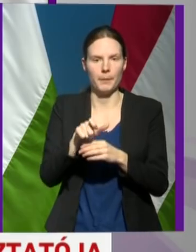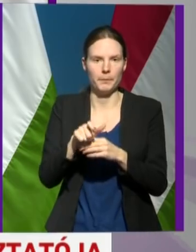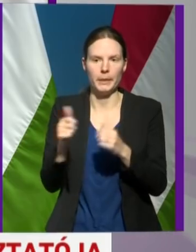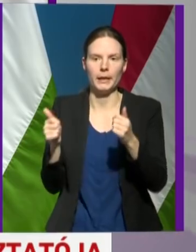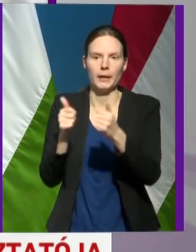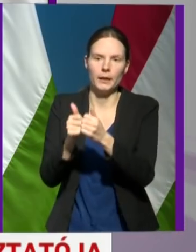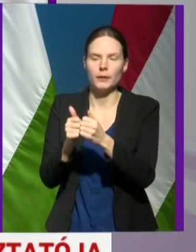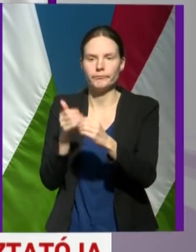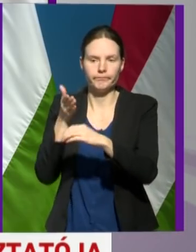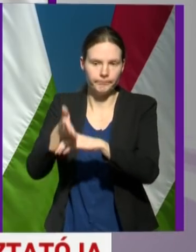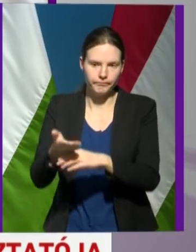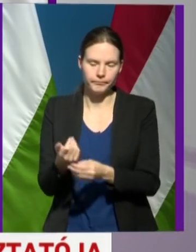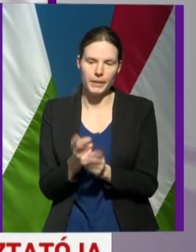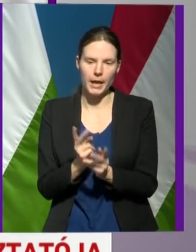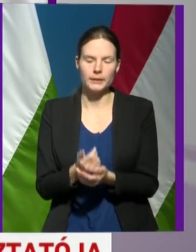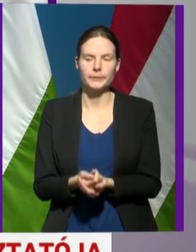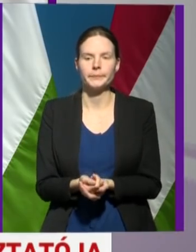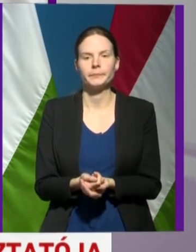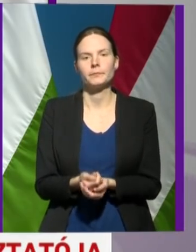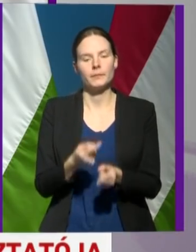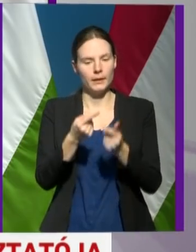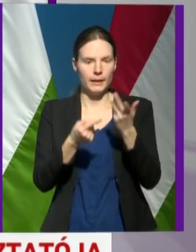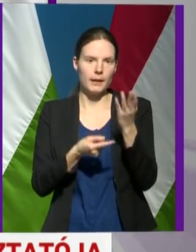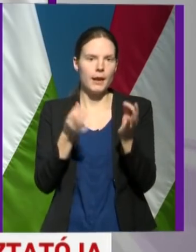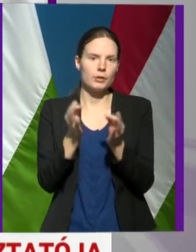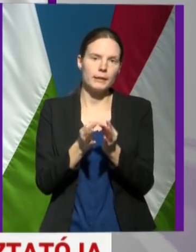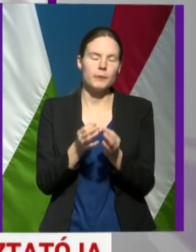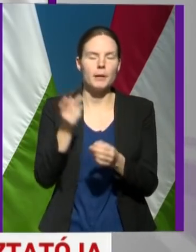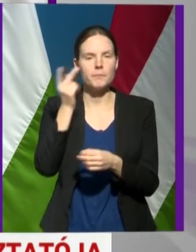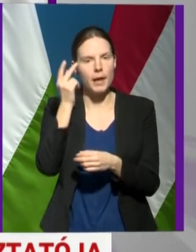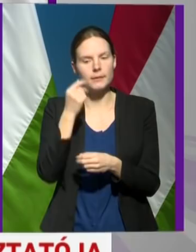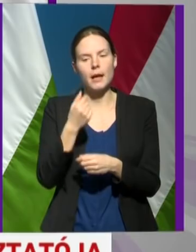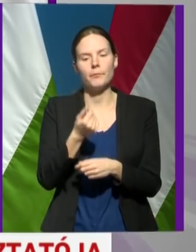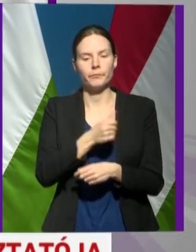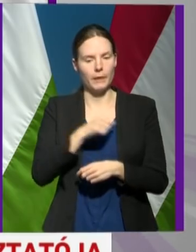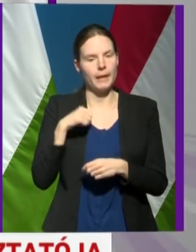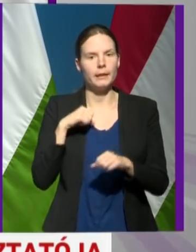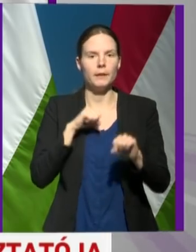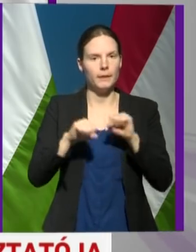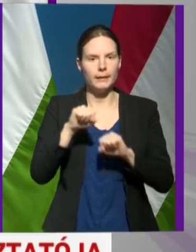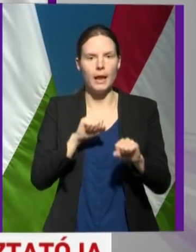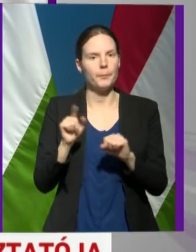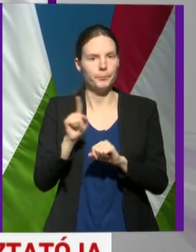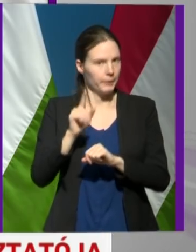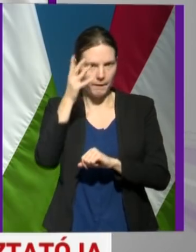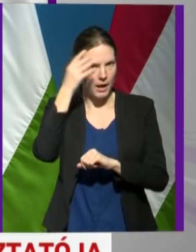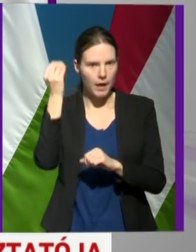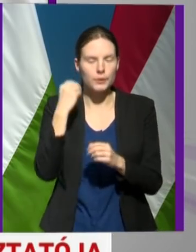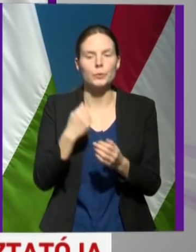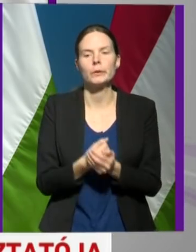Ezekben az esetekben természetesen az egyéni védelemről nem szabad elfelejtkezni,